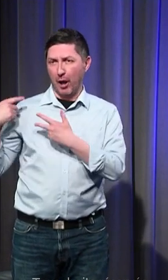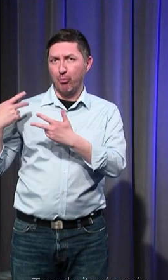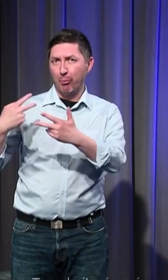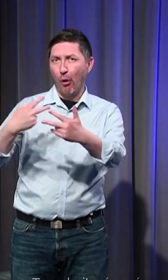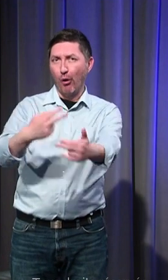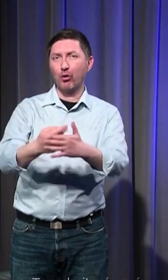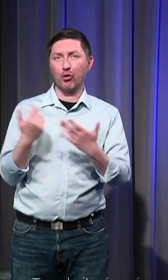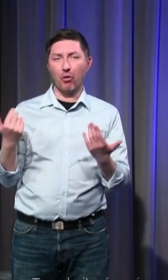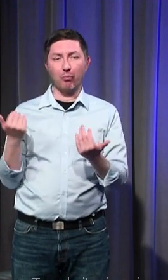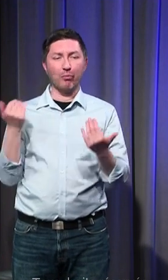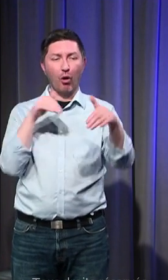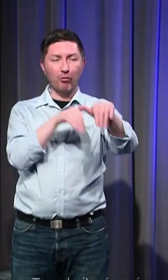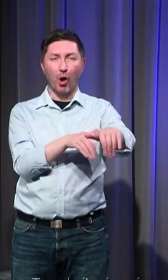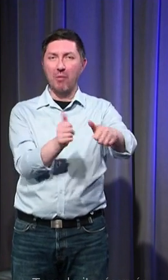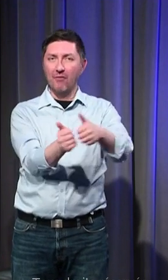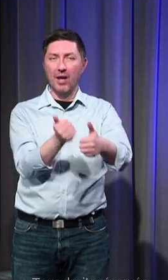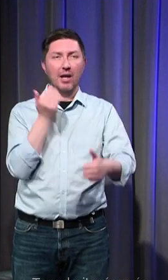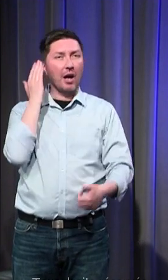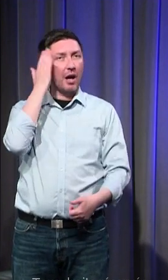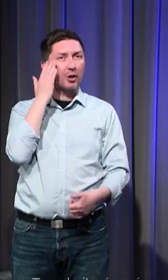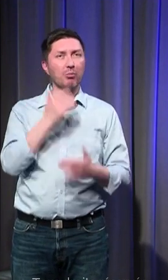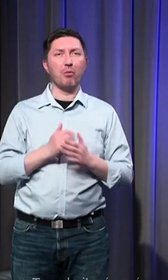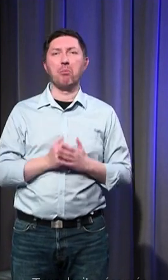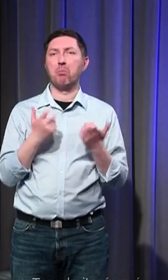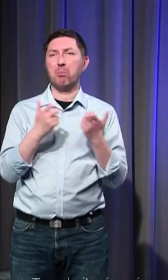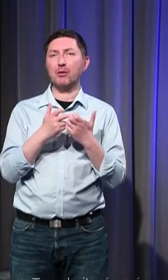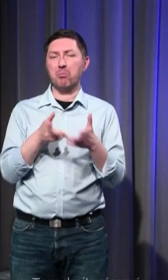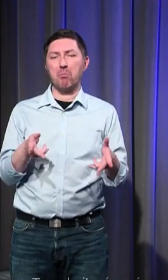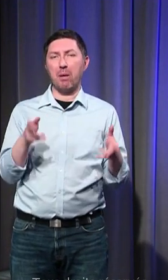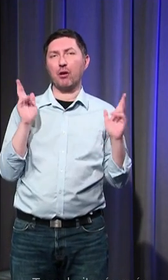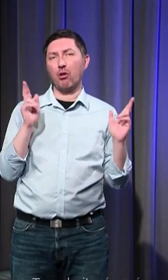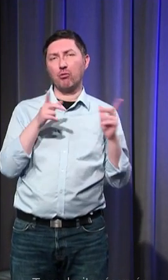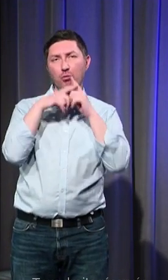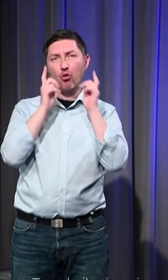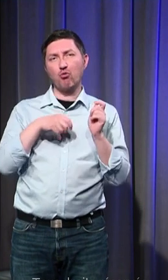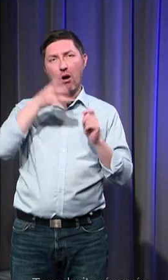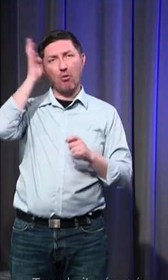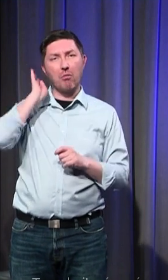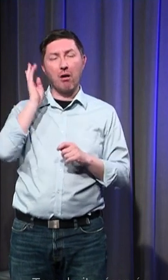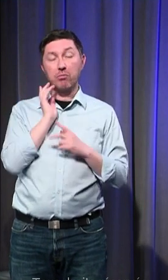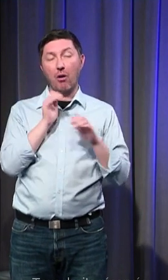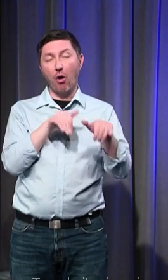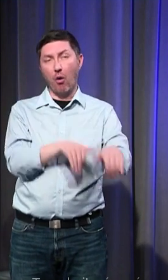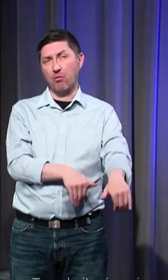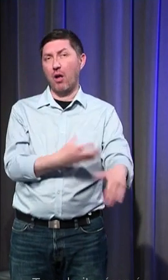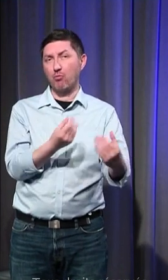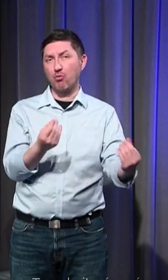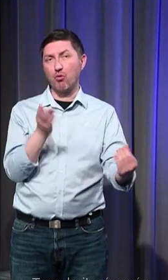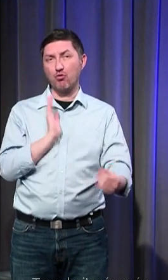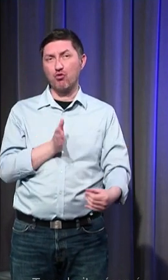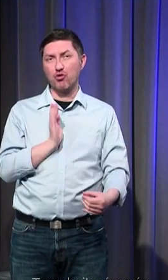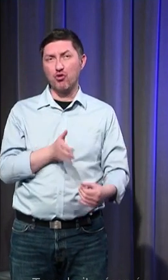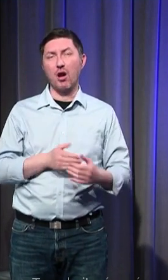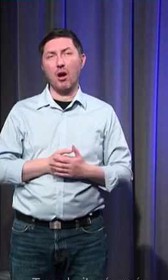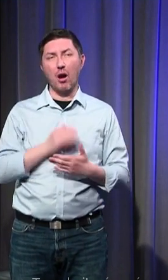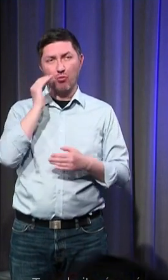compagnie bien évidemment à l'époque gallo-romaine on enterre les chiens beaucoup au Moyen-Âge j'ai souvenir de chiens